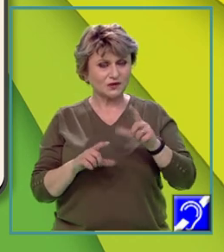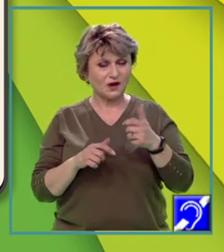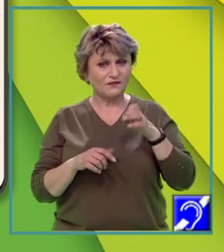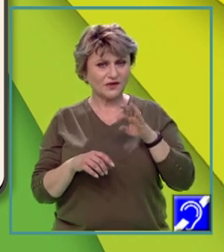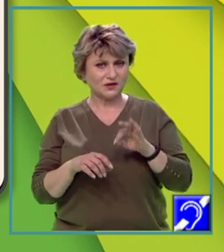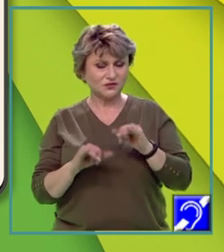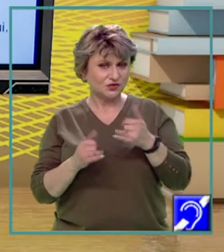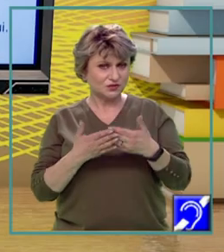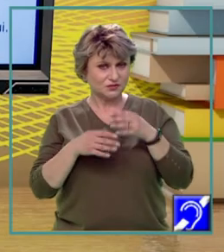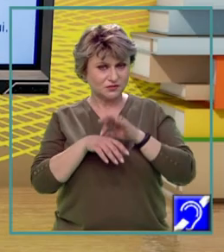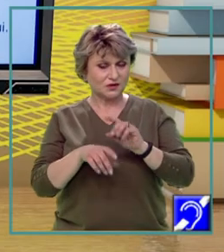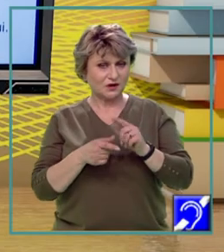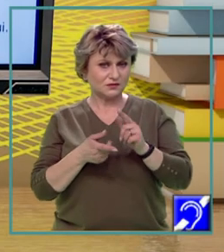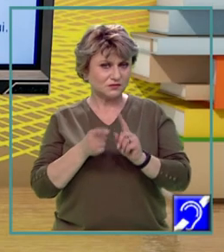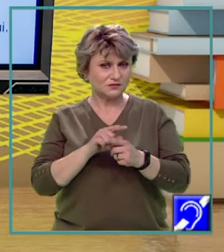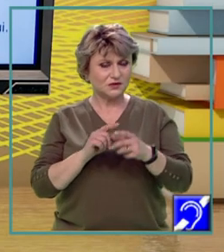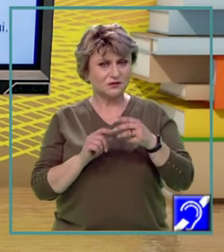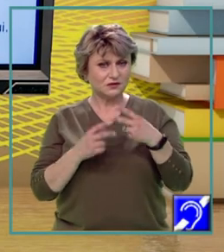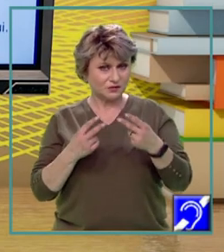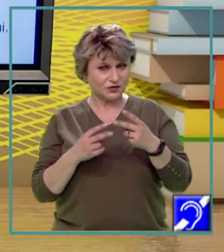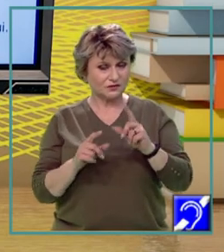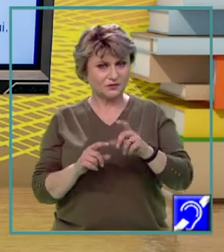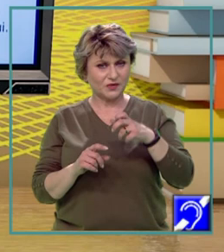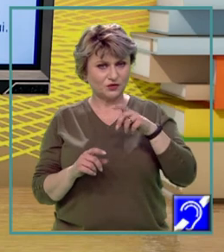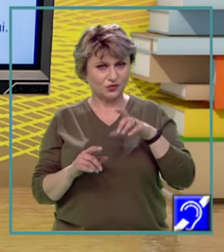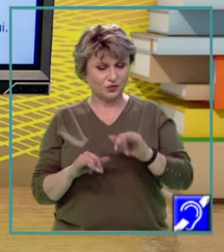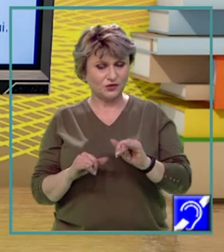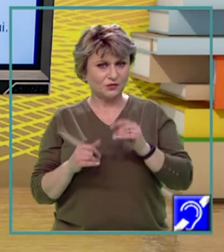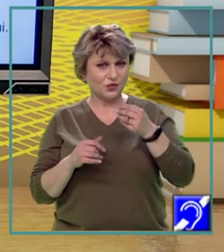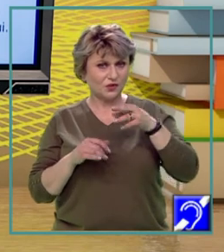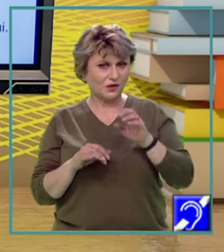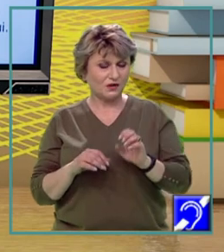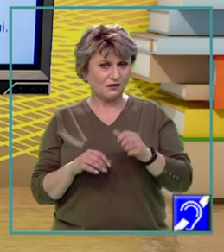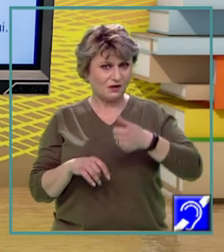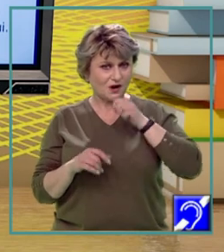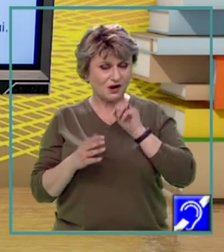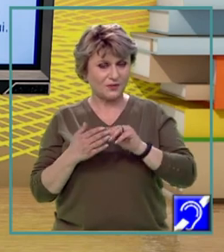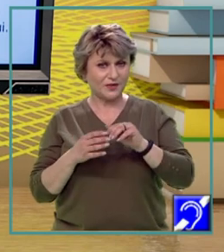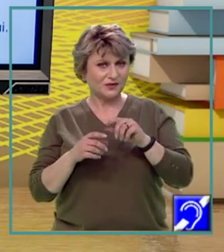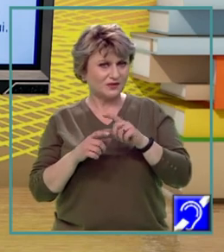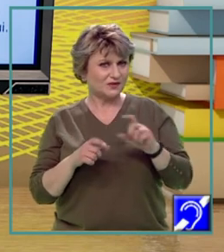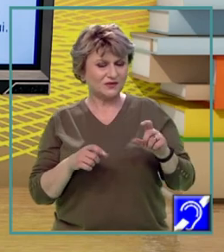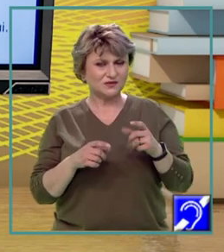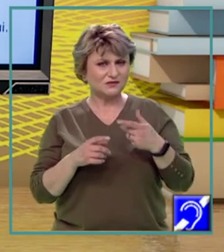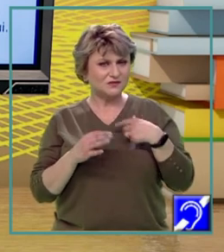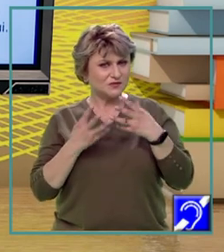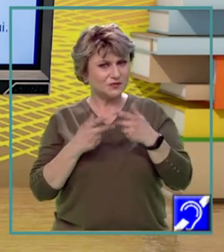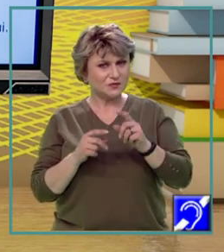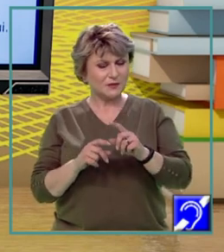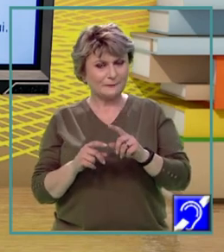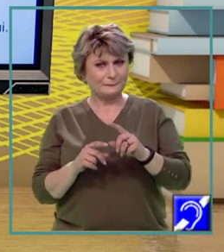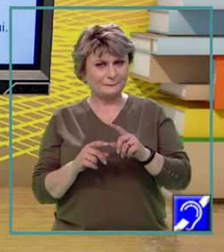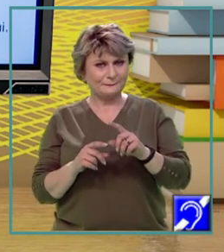Acestea conduc la transformări esențiale ale mediului. Poluarea apelor din fântâni datorită administrării neraționale a